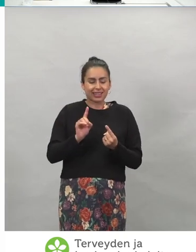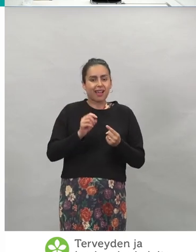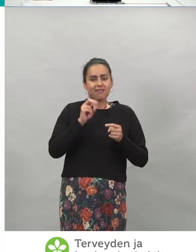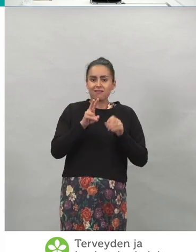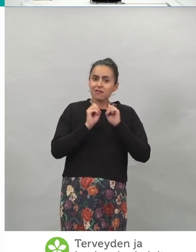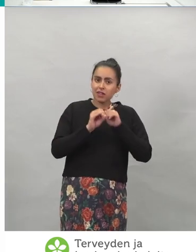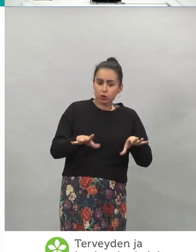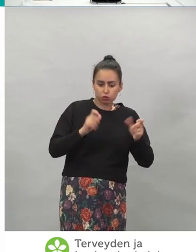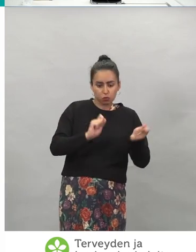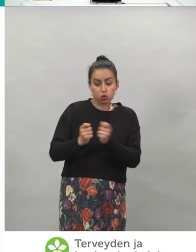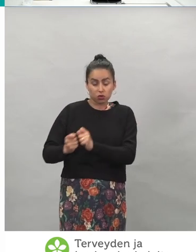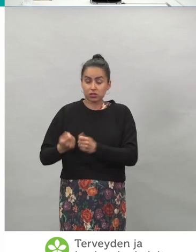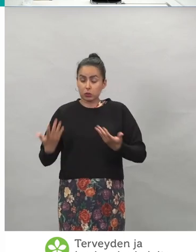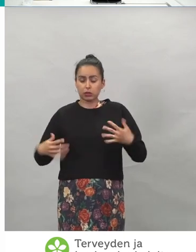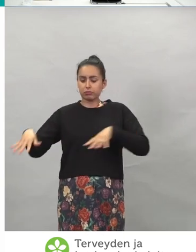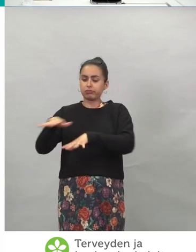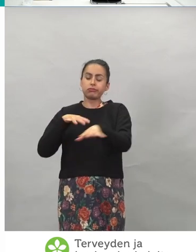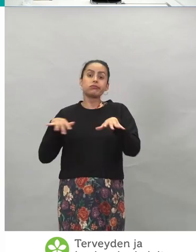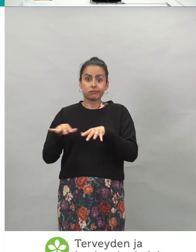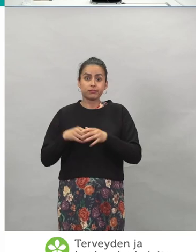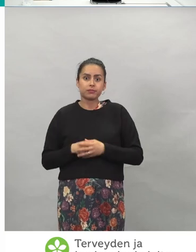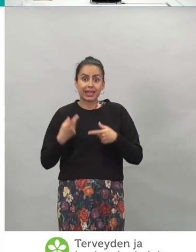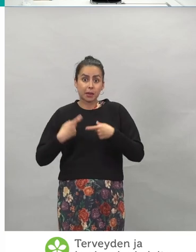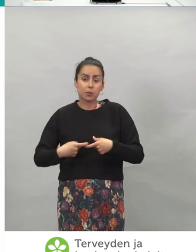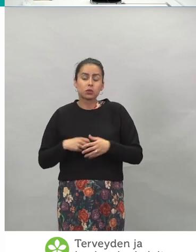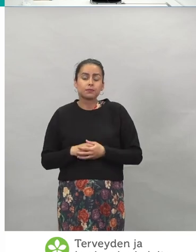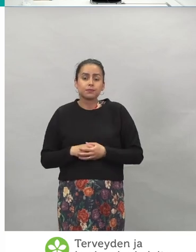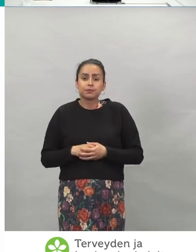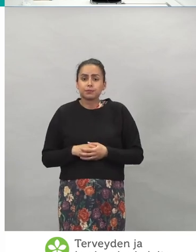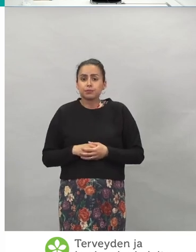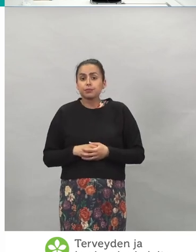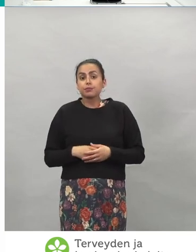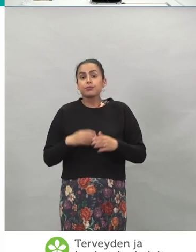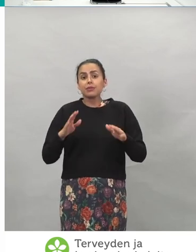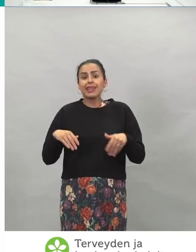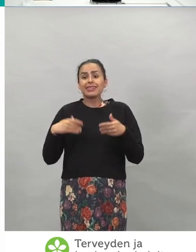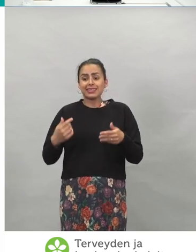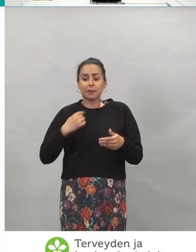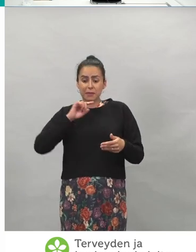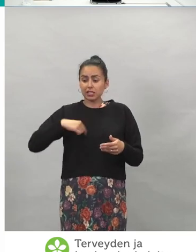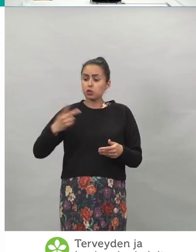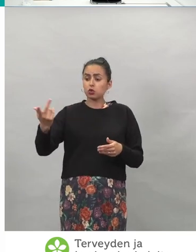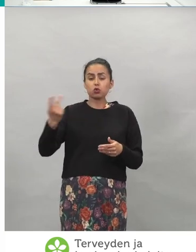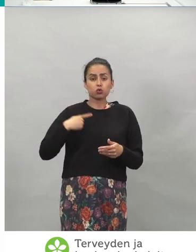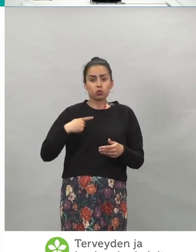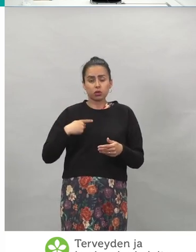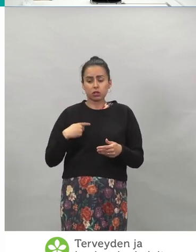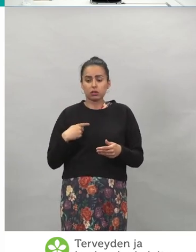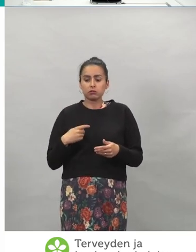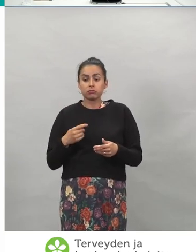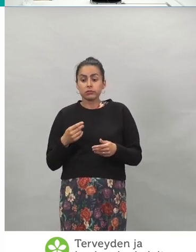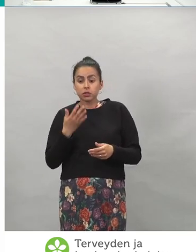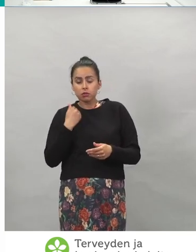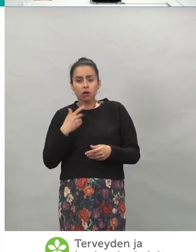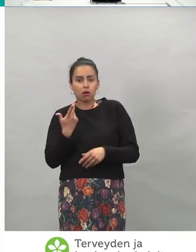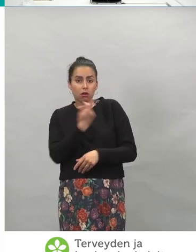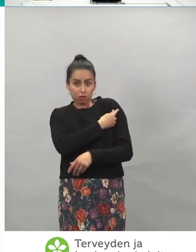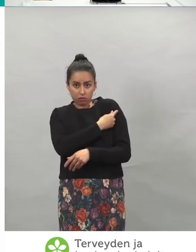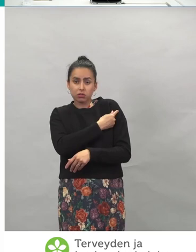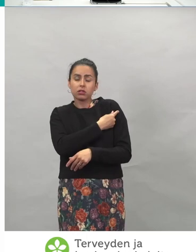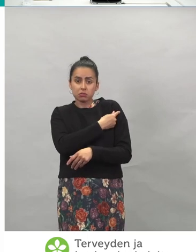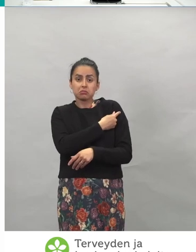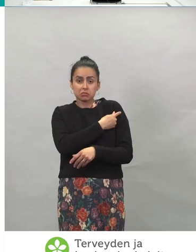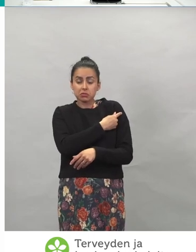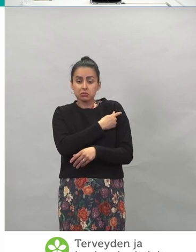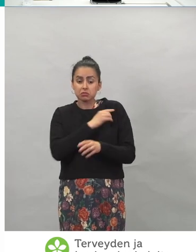on liikkeellä. No, sitten kysyttiin sitä, että kuinka moni rokotteen saanut on sairastunut koronaan.